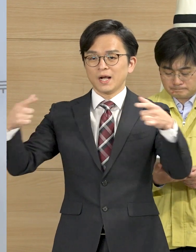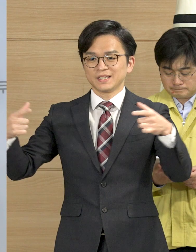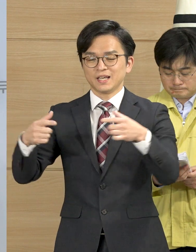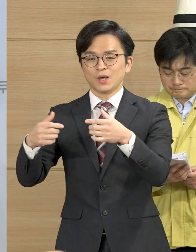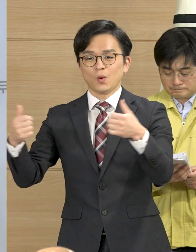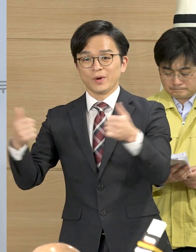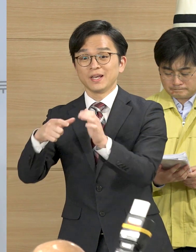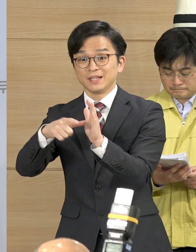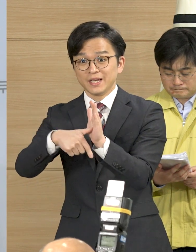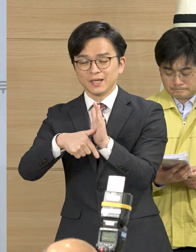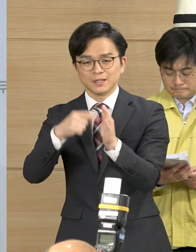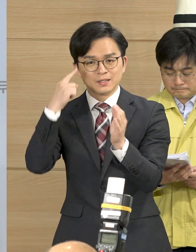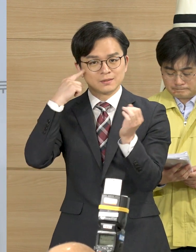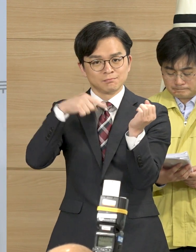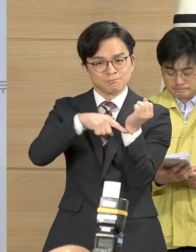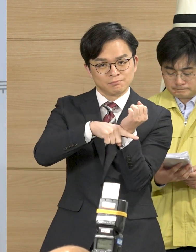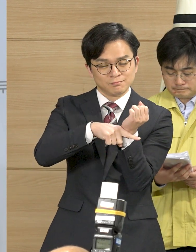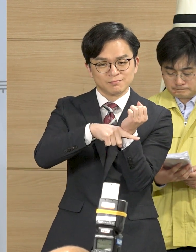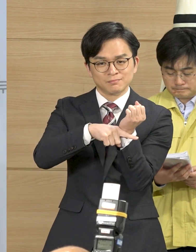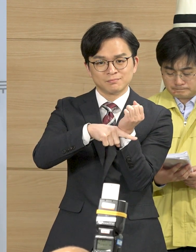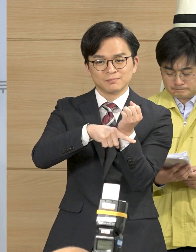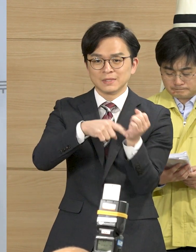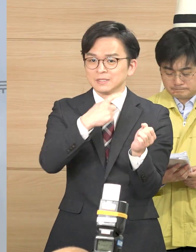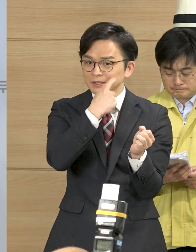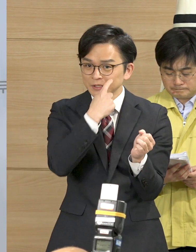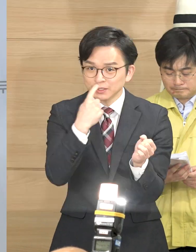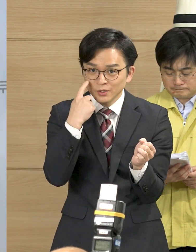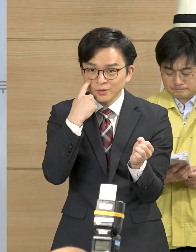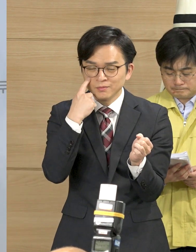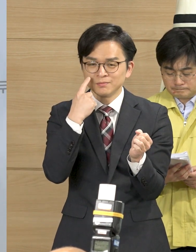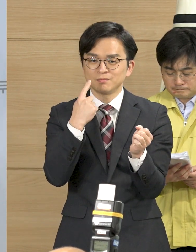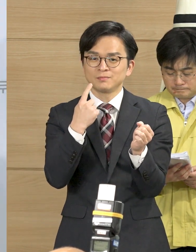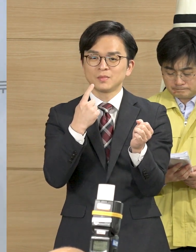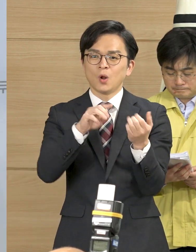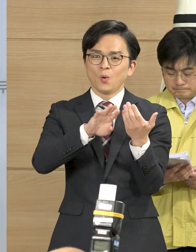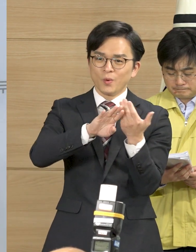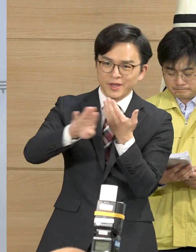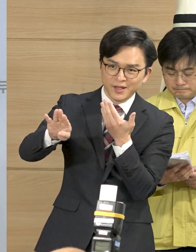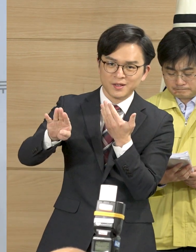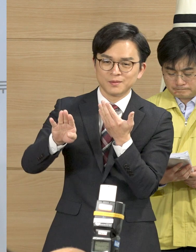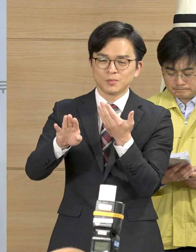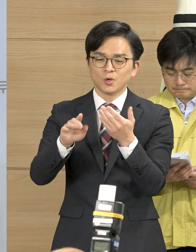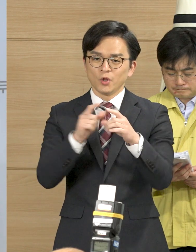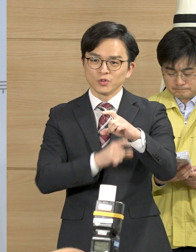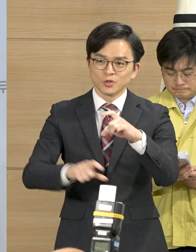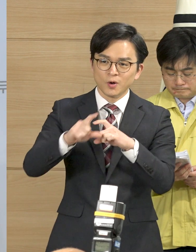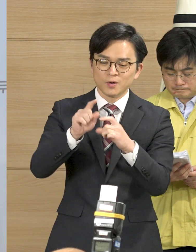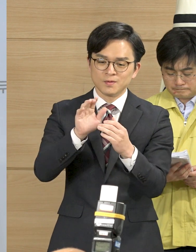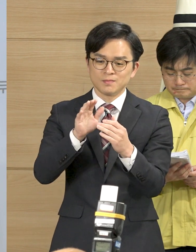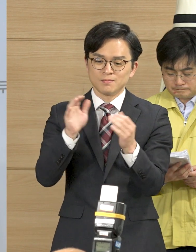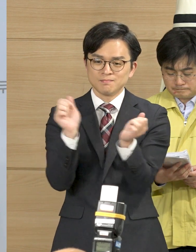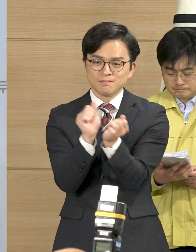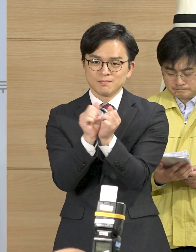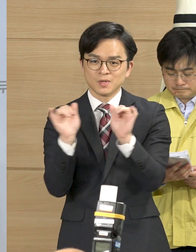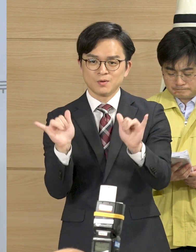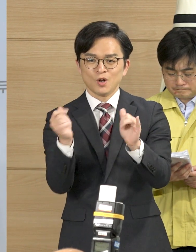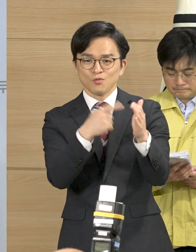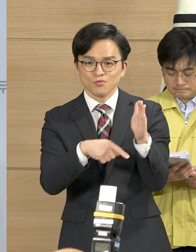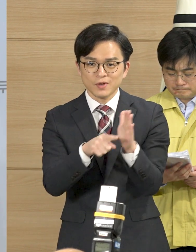중수본회의에서 의학적 과학적 기준을 다소 넘어서더라도 한층 더 과감한